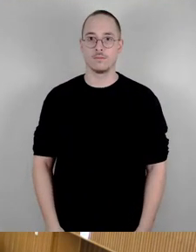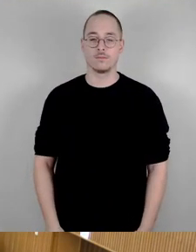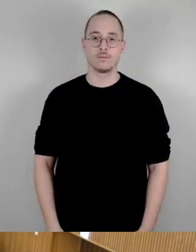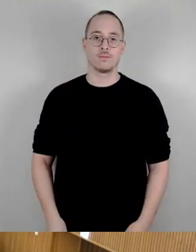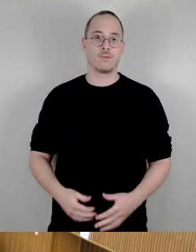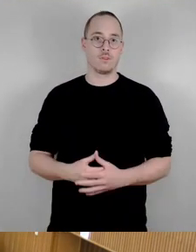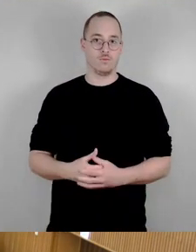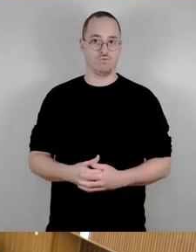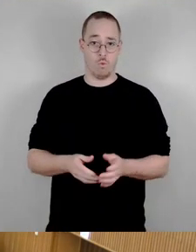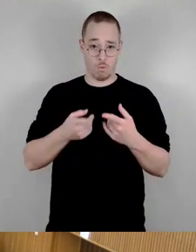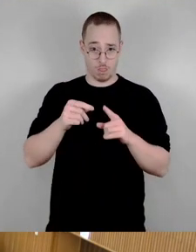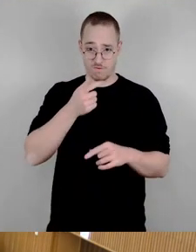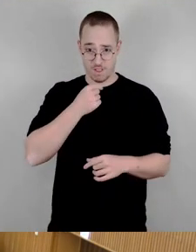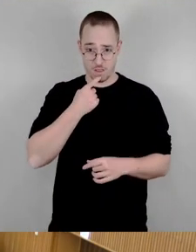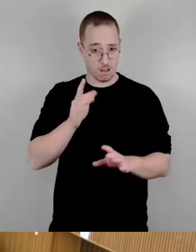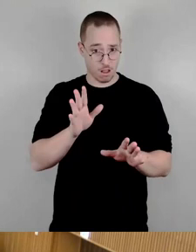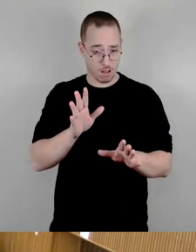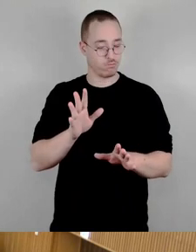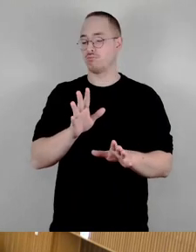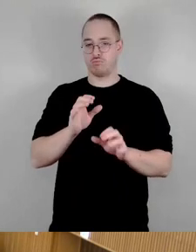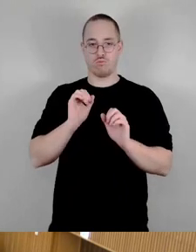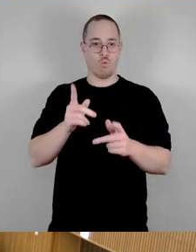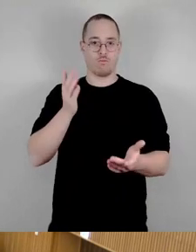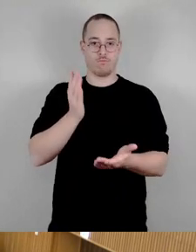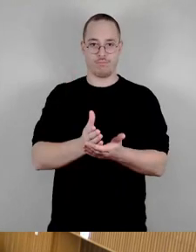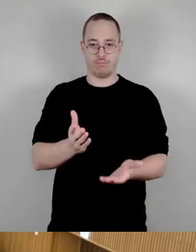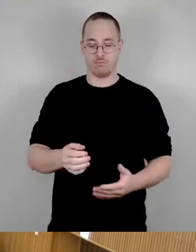durch. Und Herr Liebmann hat sich noch gemeldet.